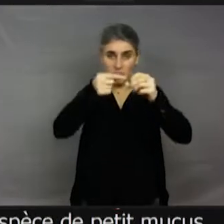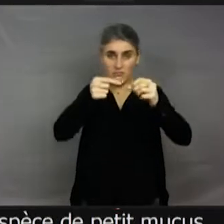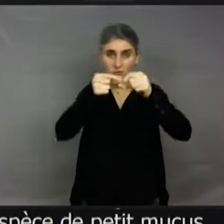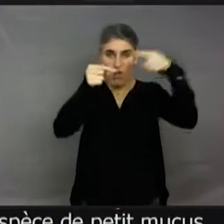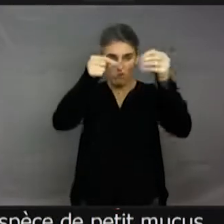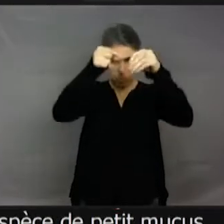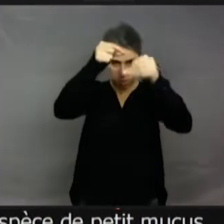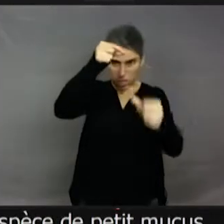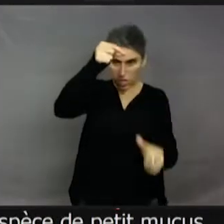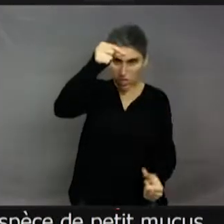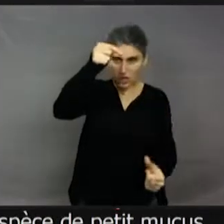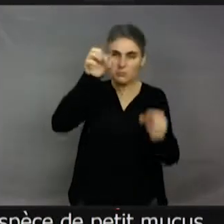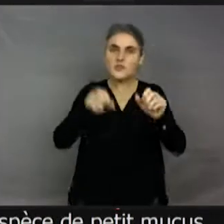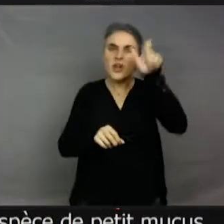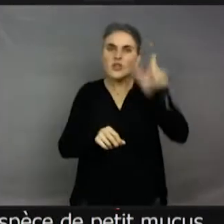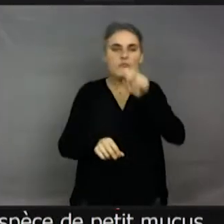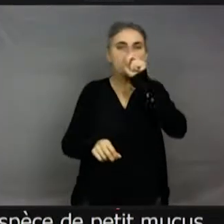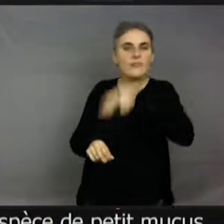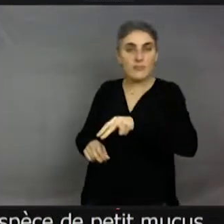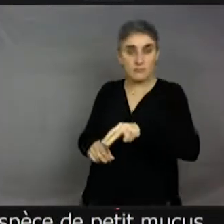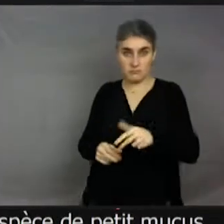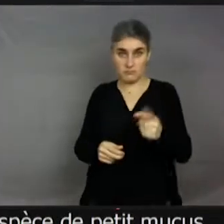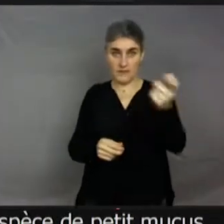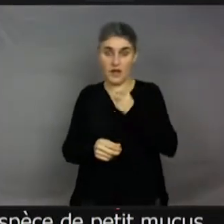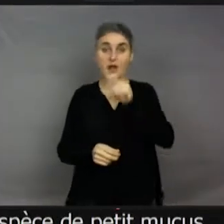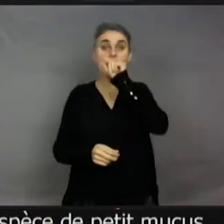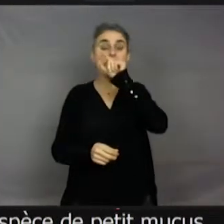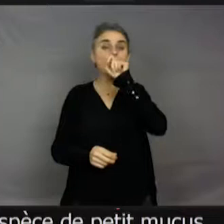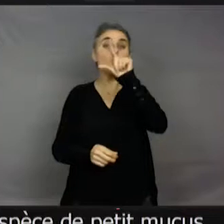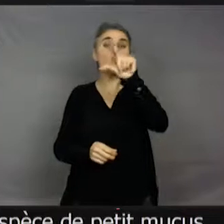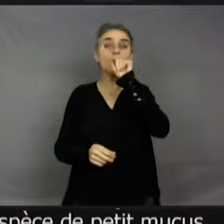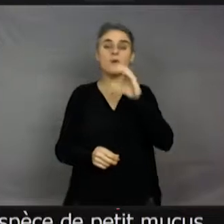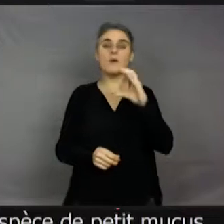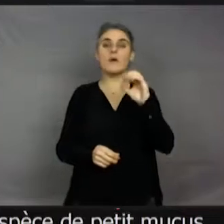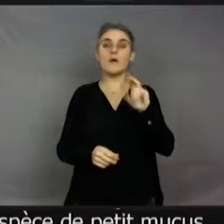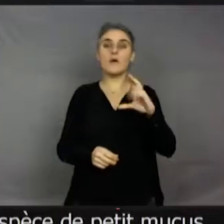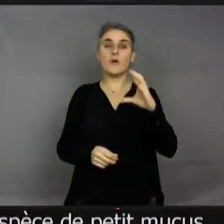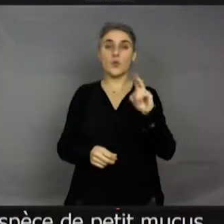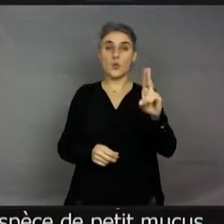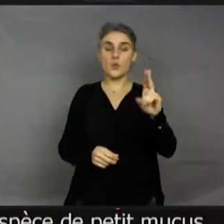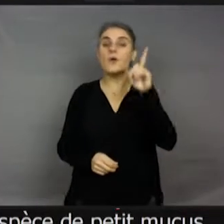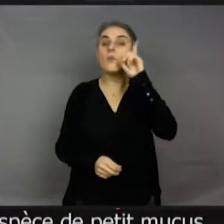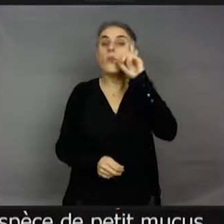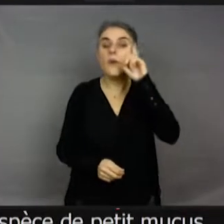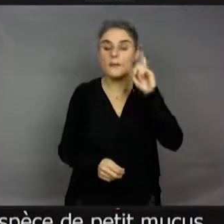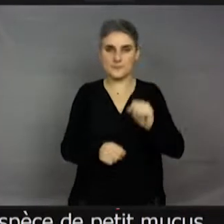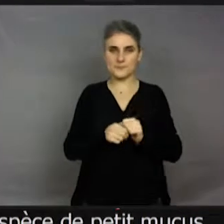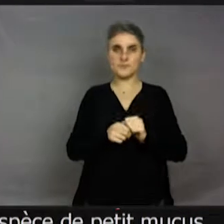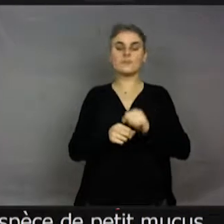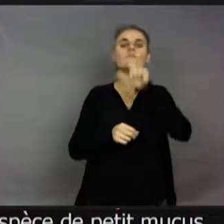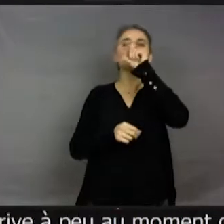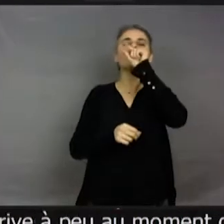quelqu'un a craché. Alors, ça s'appelle un crachat de coucou parce que ça arrive à peu près au moment où les coucous, les oiseaux, reviennent d'Afrique